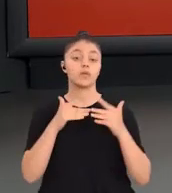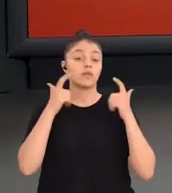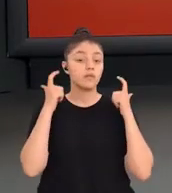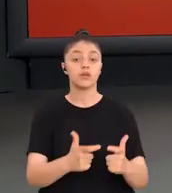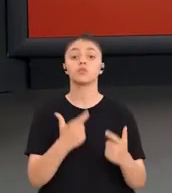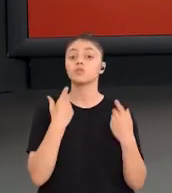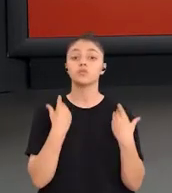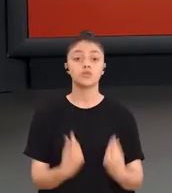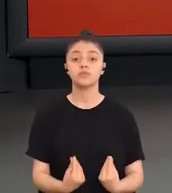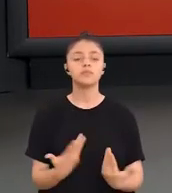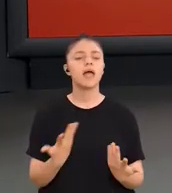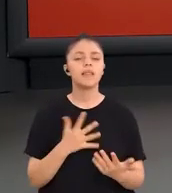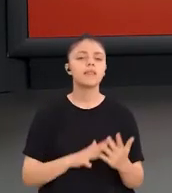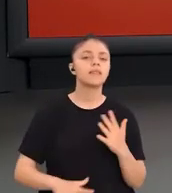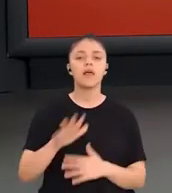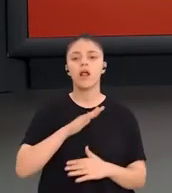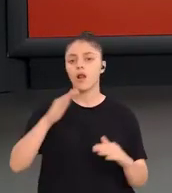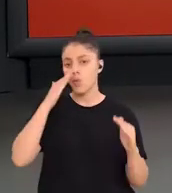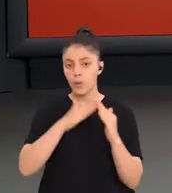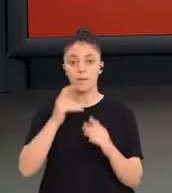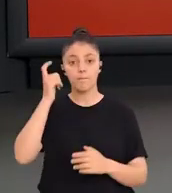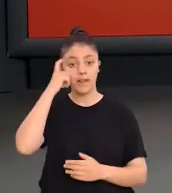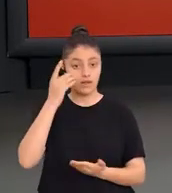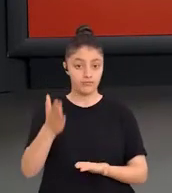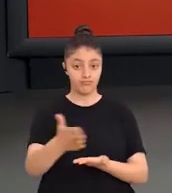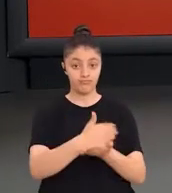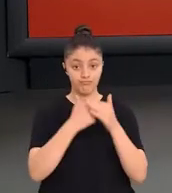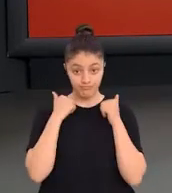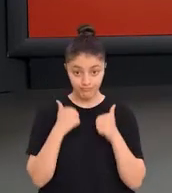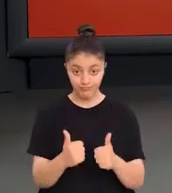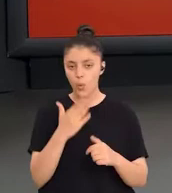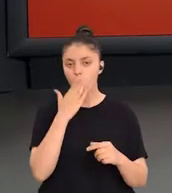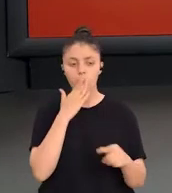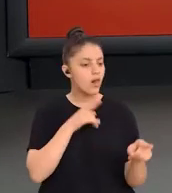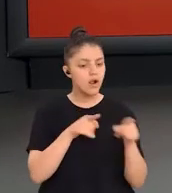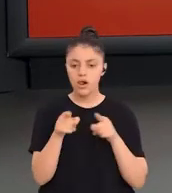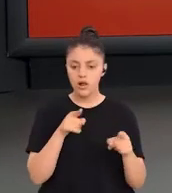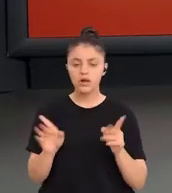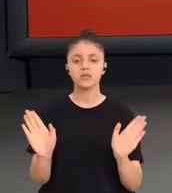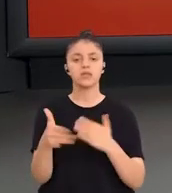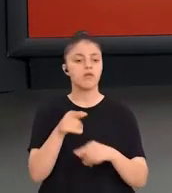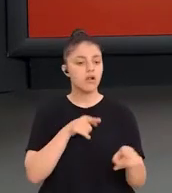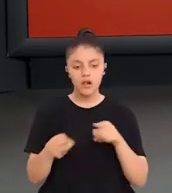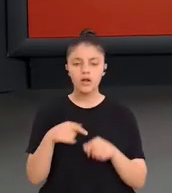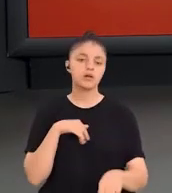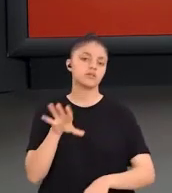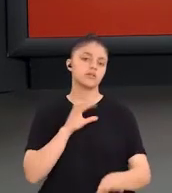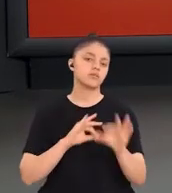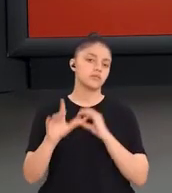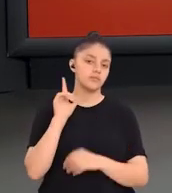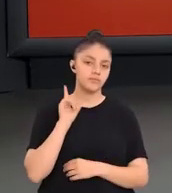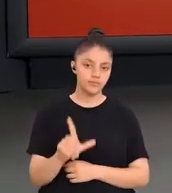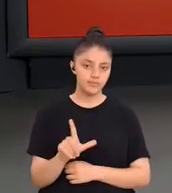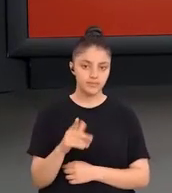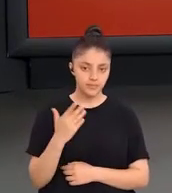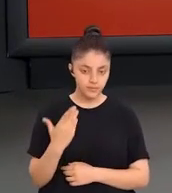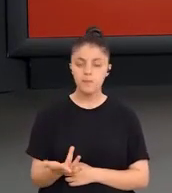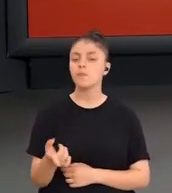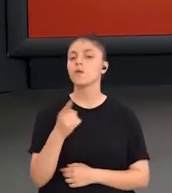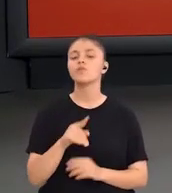iyi yansıtabilecek, en genel geçerli veriyi alabileceğimiz okulların ya da sınıfların seçilmesi.